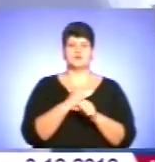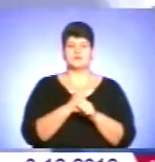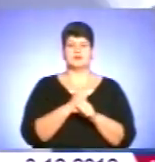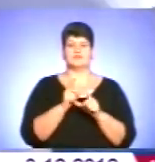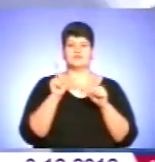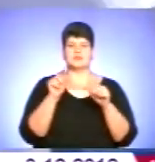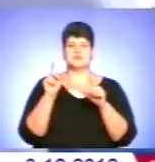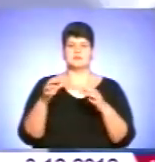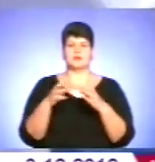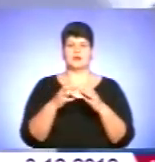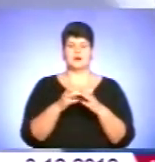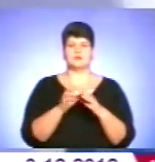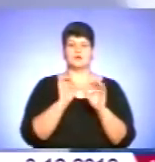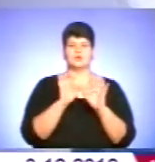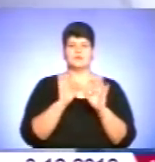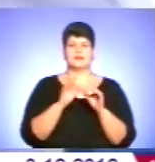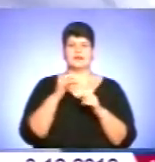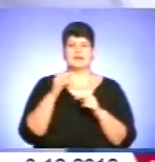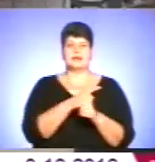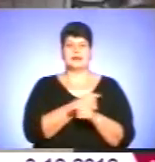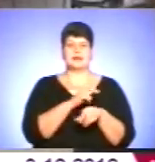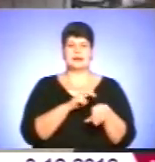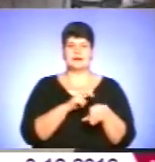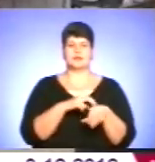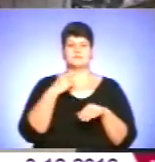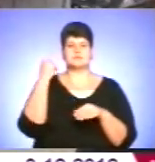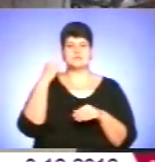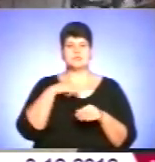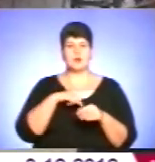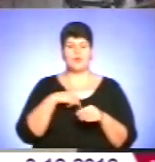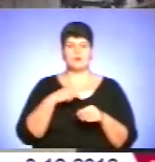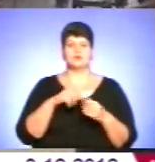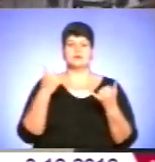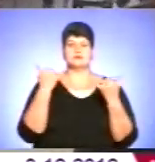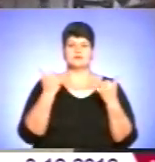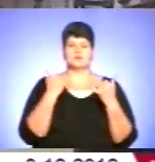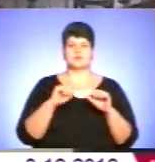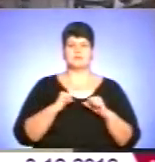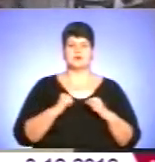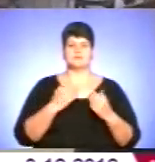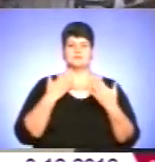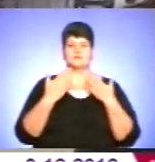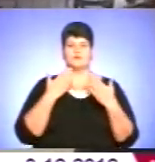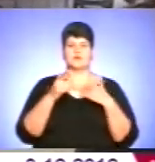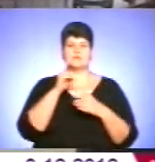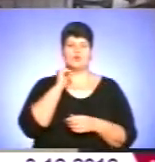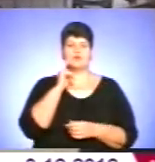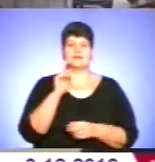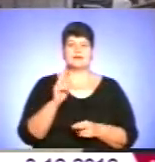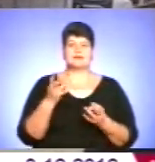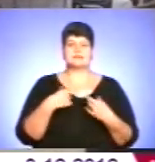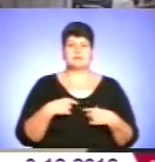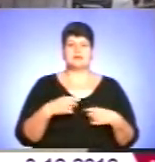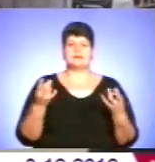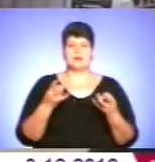фахівцями, консультували лікарі, психологи. Сьогодні намагаємося спілкуватися з молоддю про те, як себе потрібно